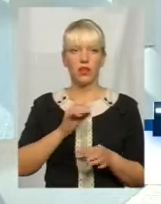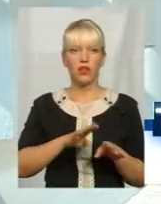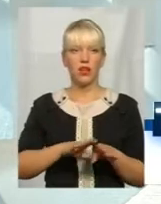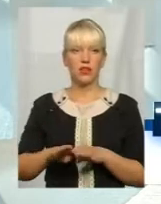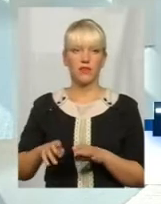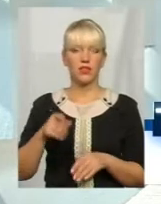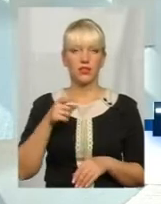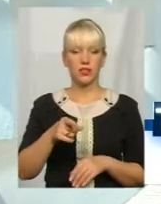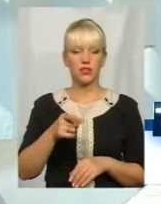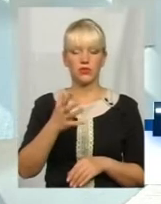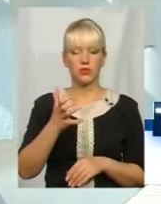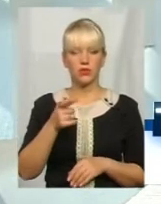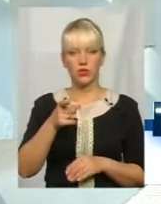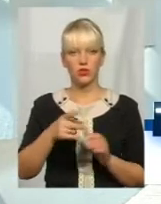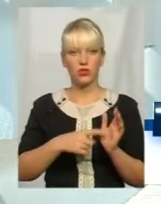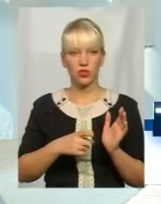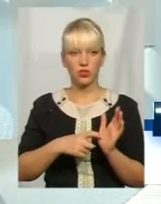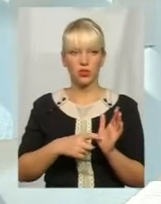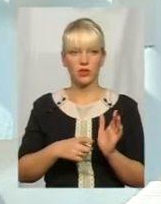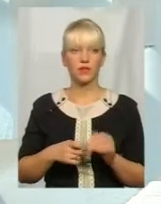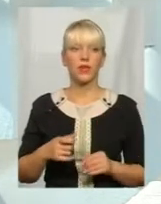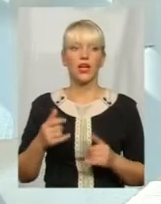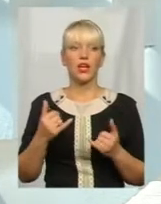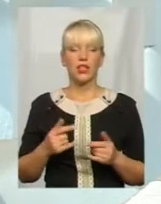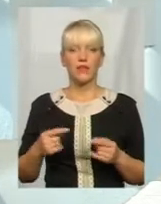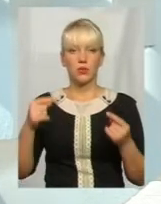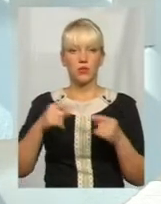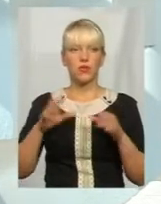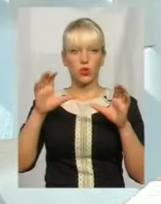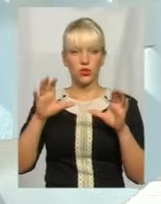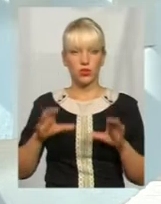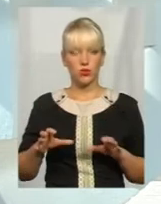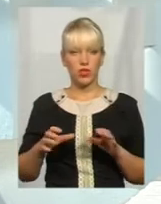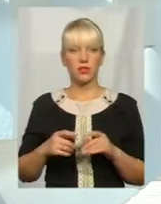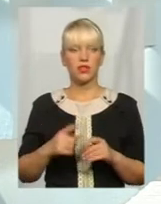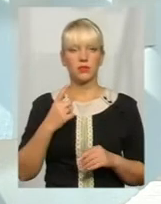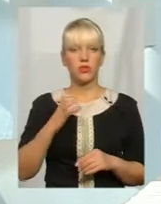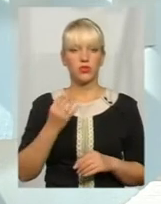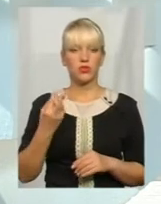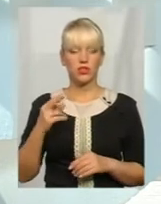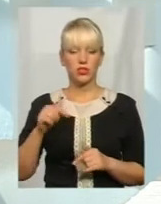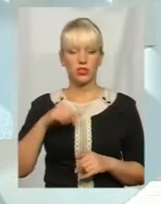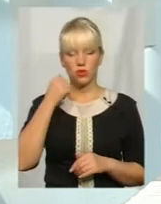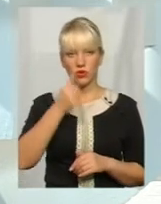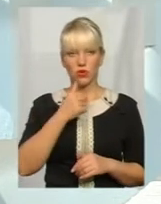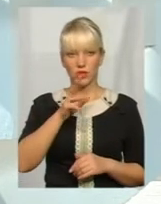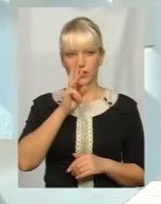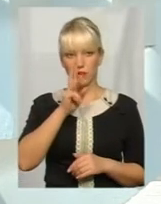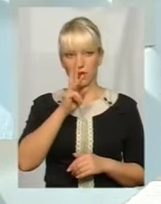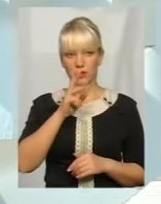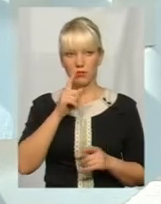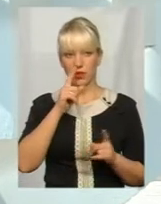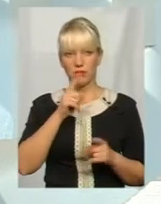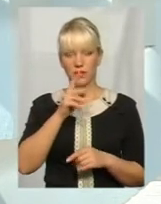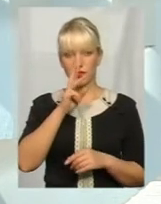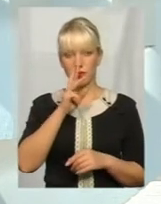1,5 тисячу шістот гривень. Відповідно до законодавства, з 1 січня цього року мінімальна